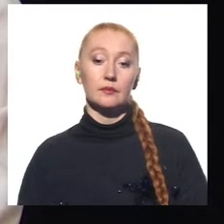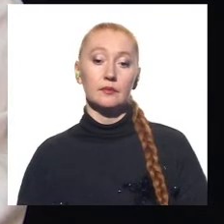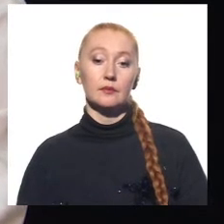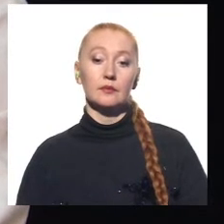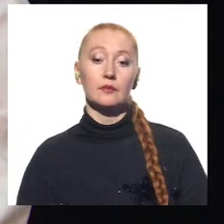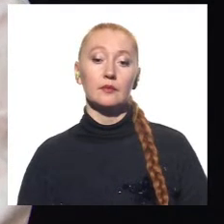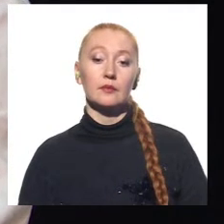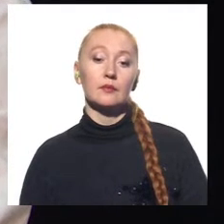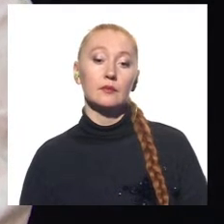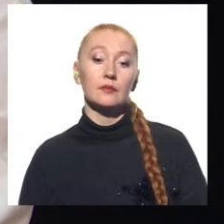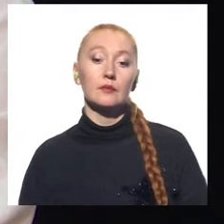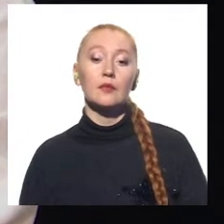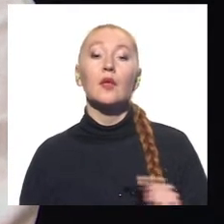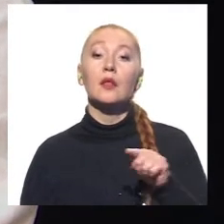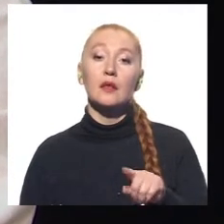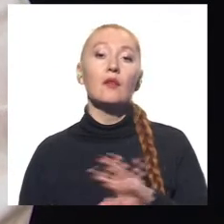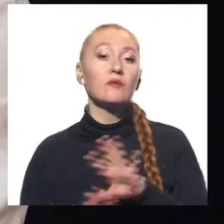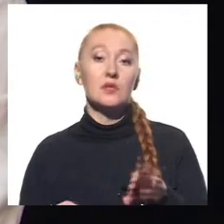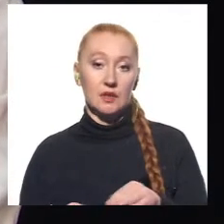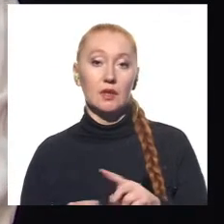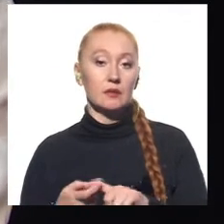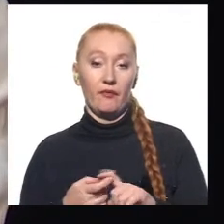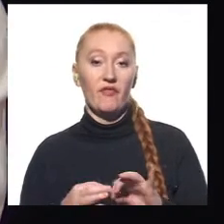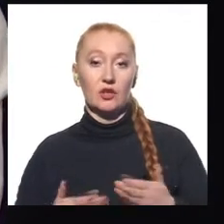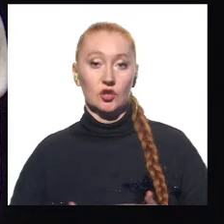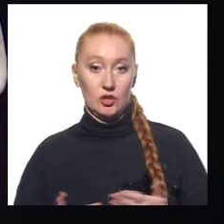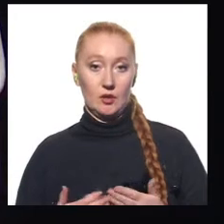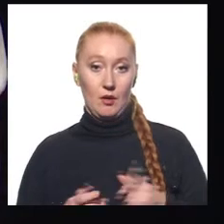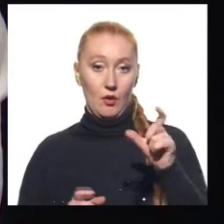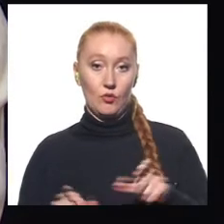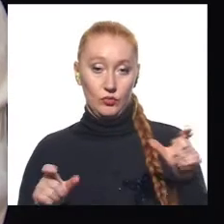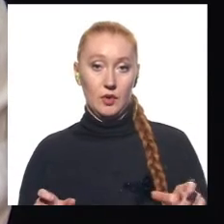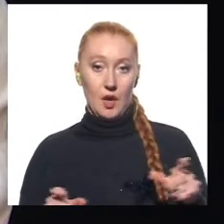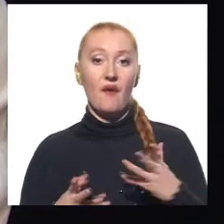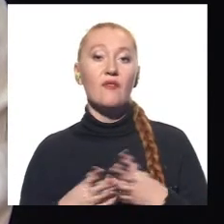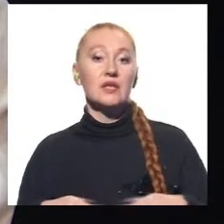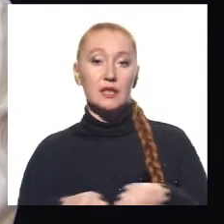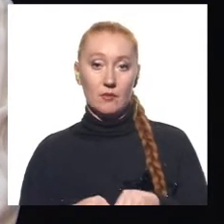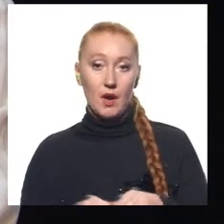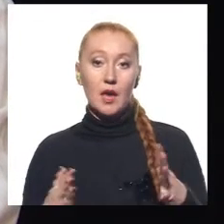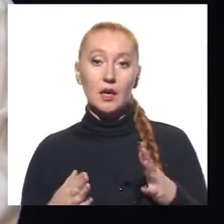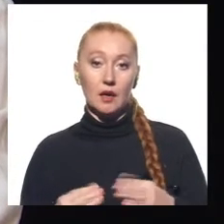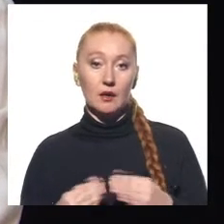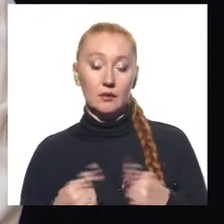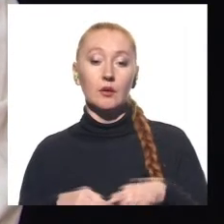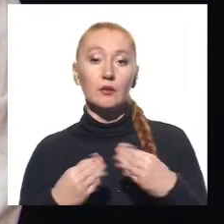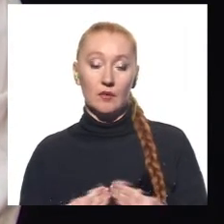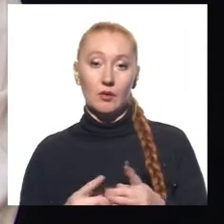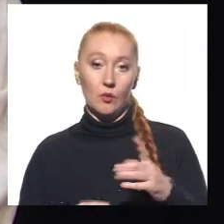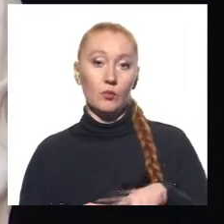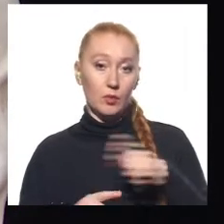Тому це залежить від життя людей, від сімей, які принесли те горе.